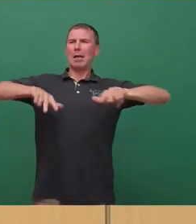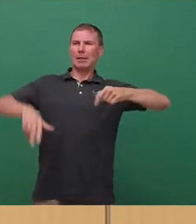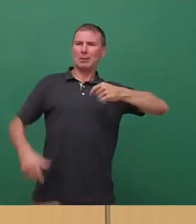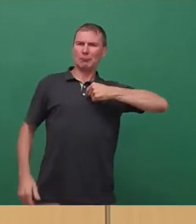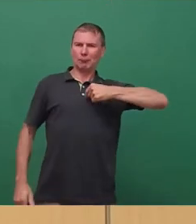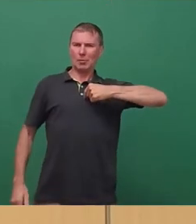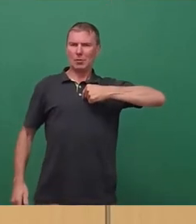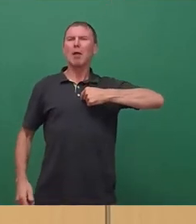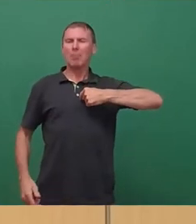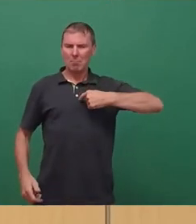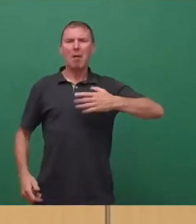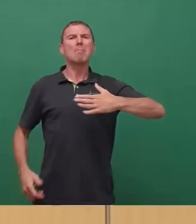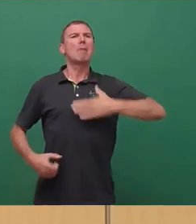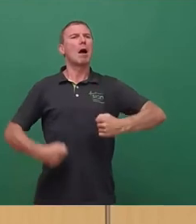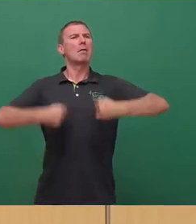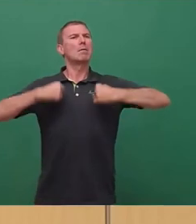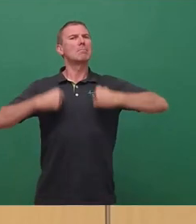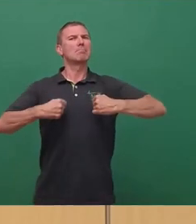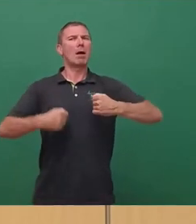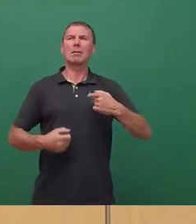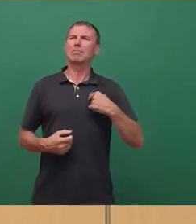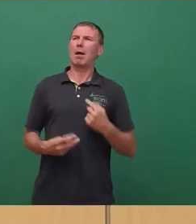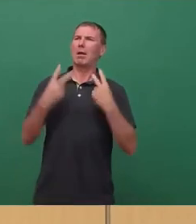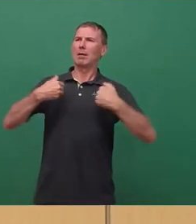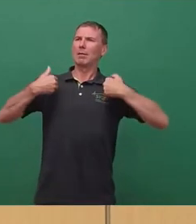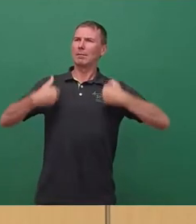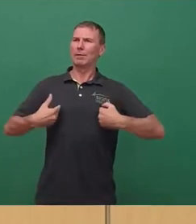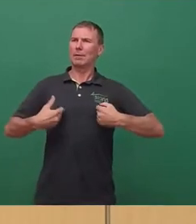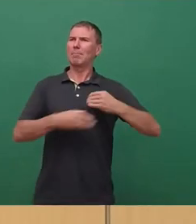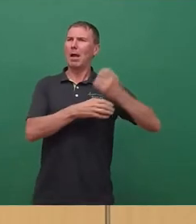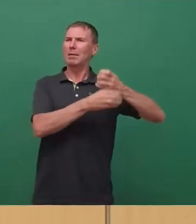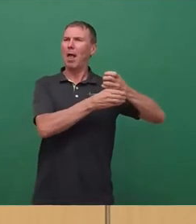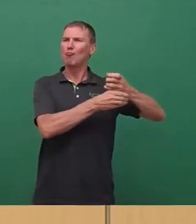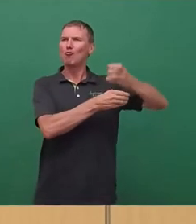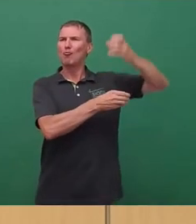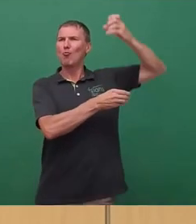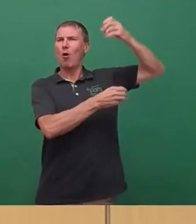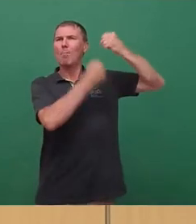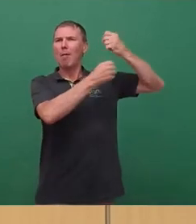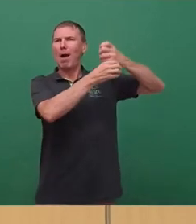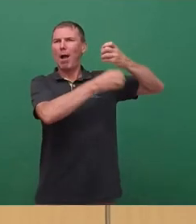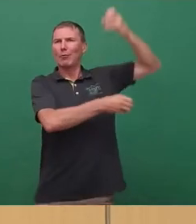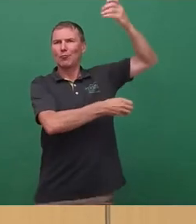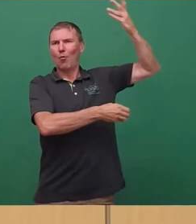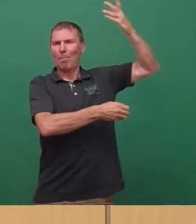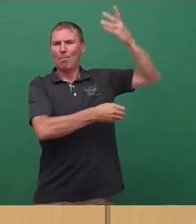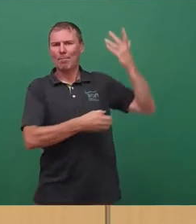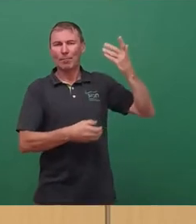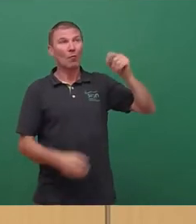hält, die eigene Bedeutung mit einem solchen Fallus der Macht. Man konnte von dort